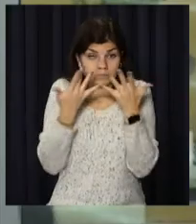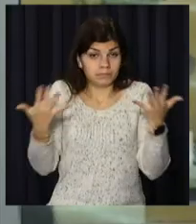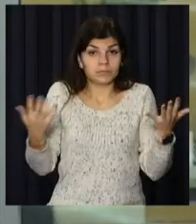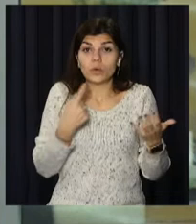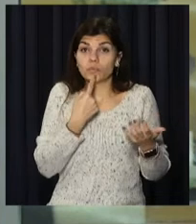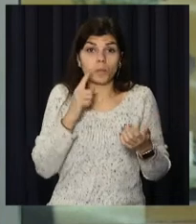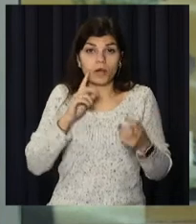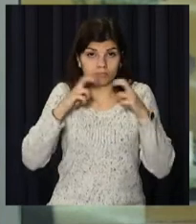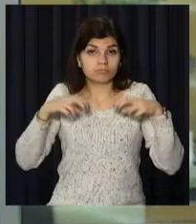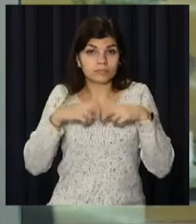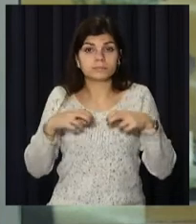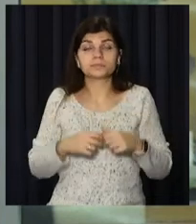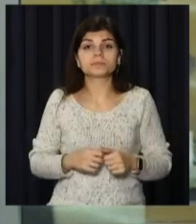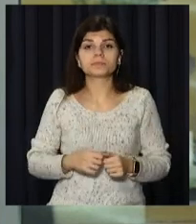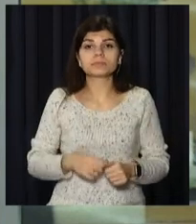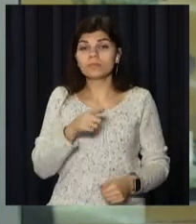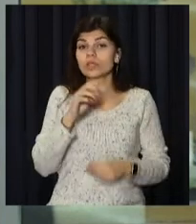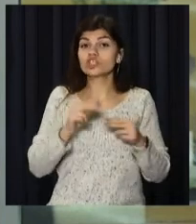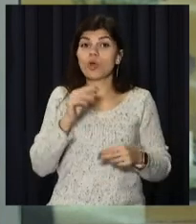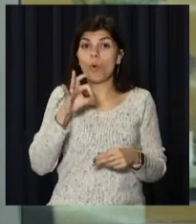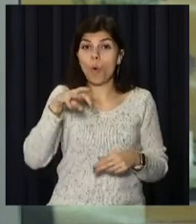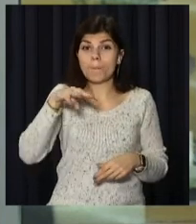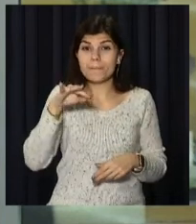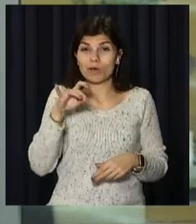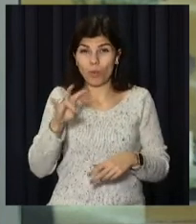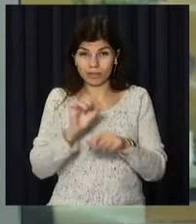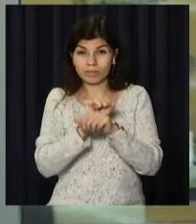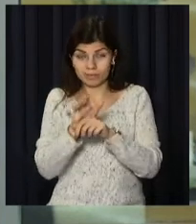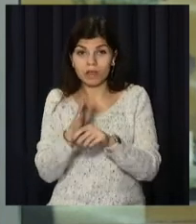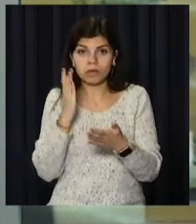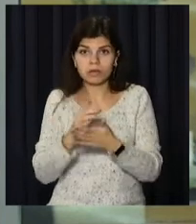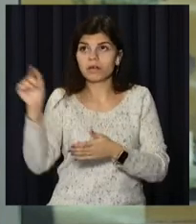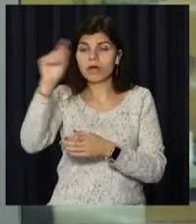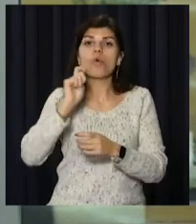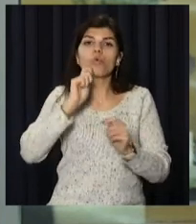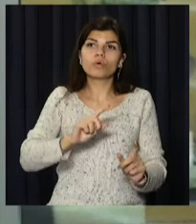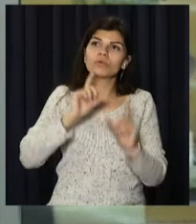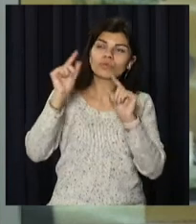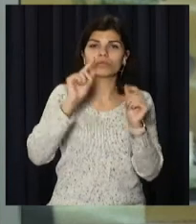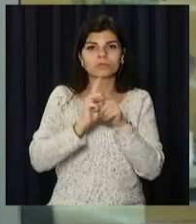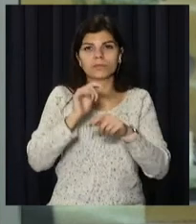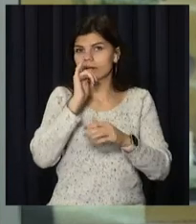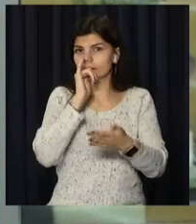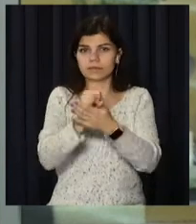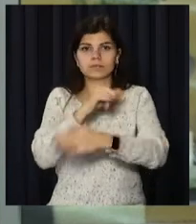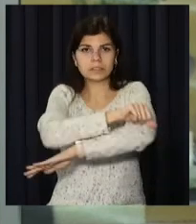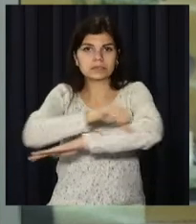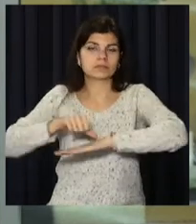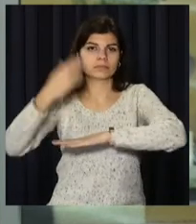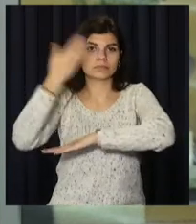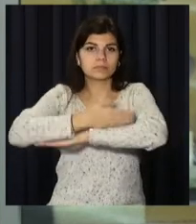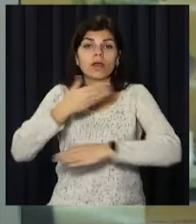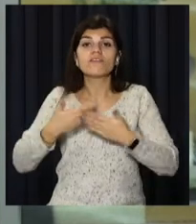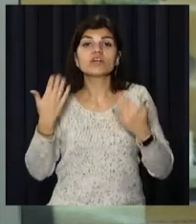Через омікрон в Україну заборонили в'їзд іноземцям із восьми країн. Таке рішення охвалили на засіданні уряду. Тож,